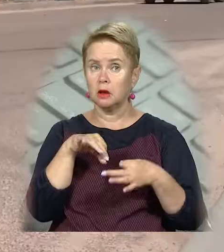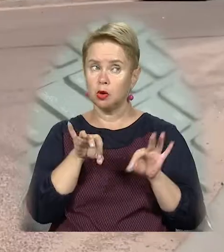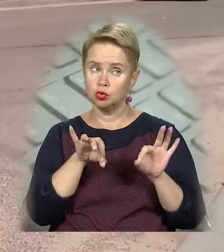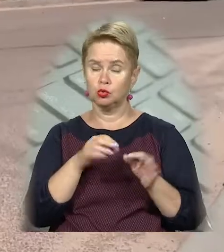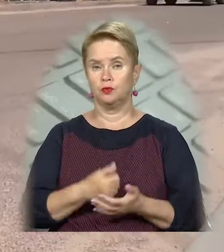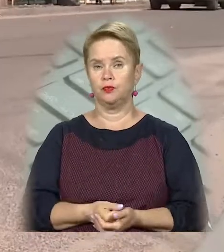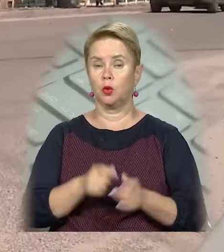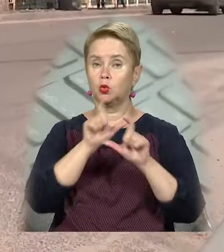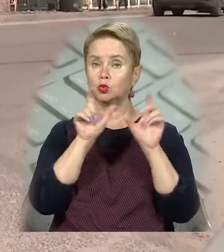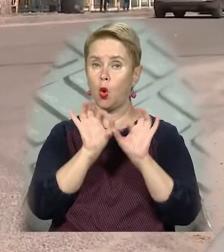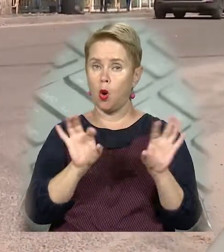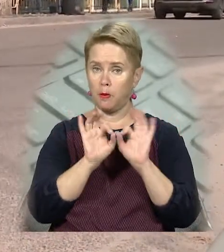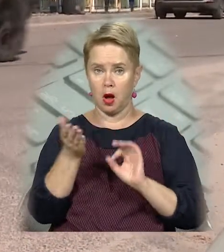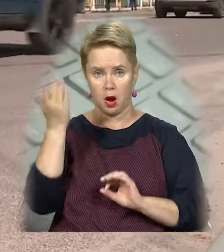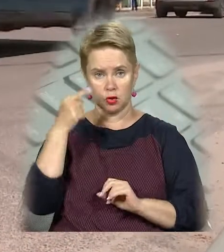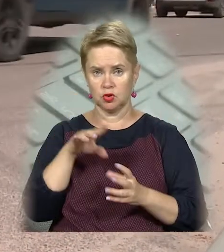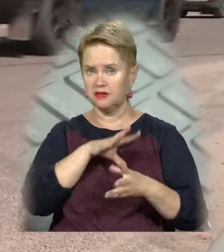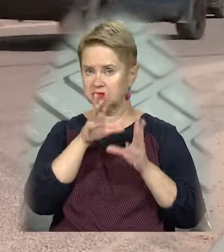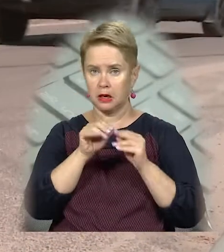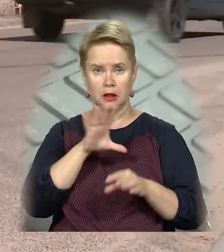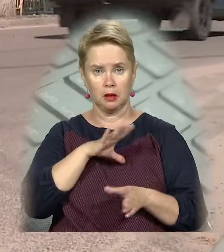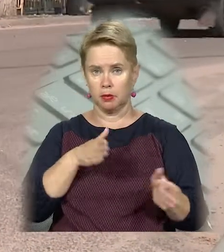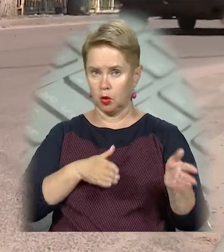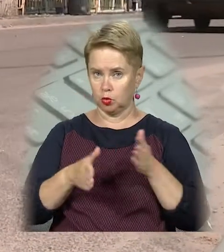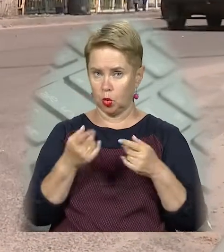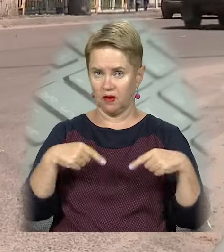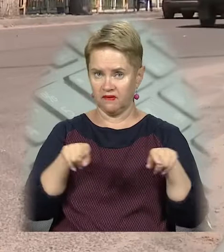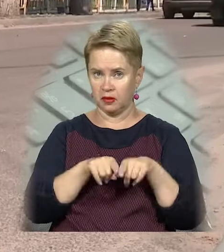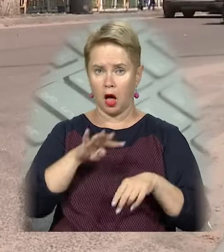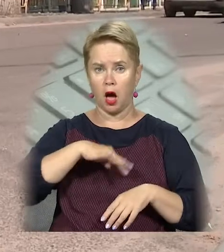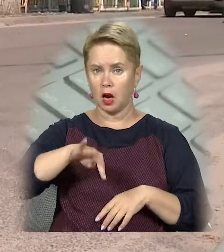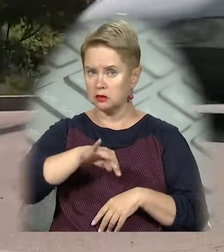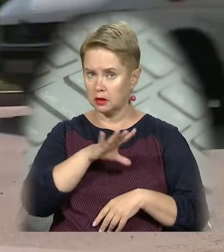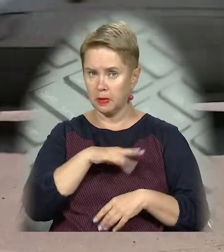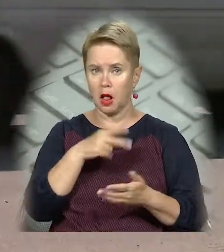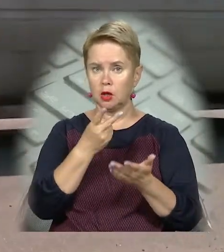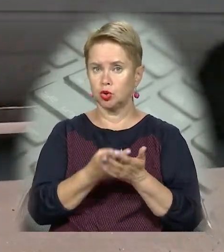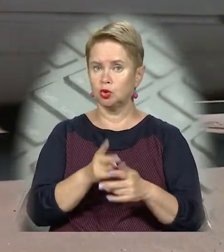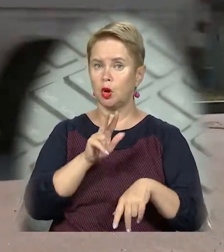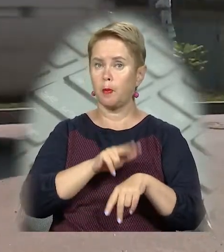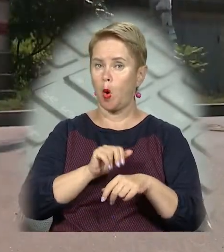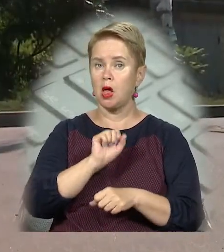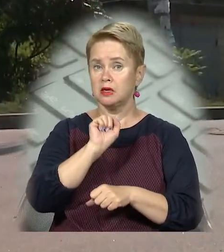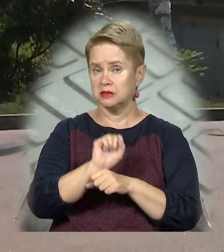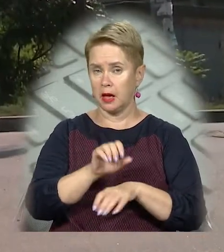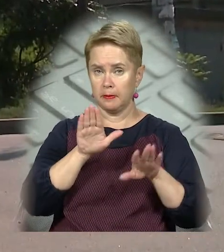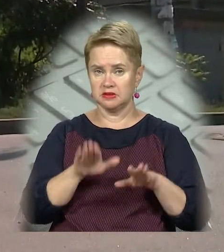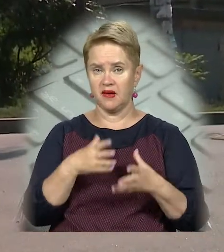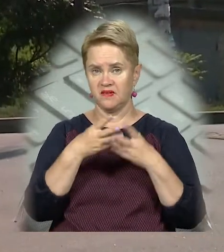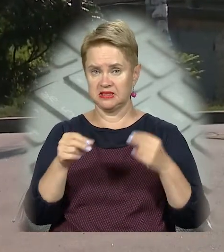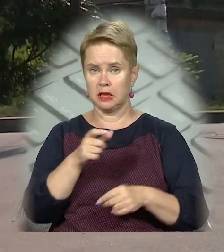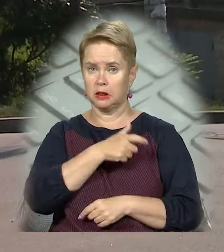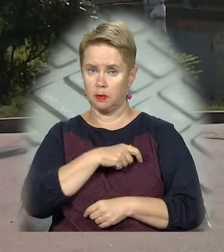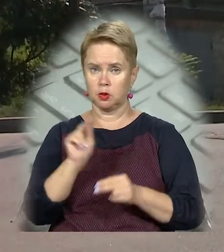У школі пояснюють, раніше тут взагалі не було дороги. Відтак ані розмітки, ані лежачих поліцейських. Навесні місцевий